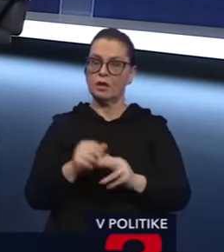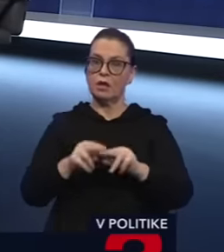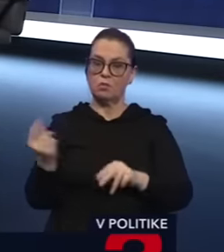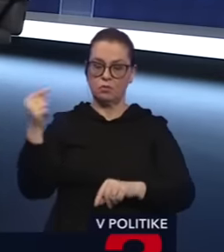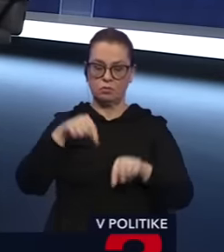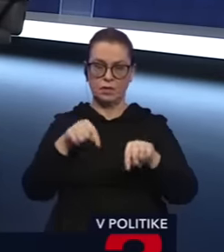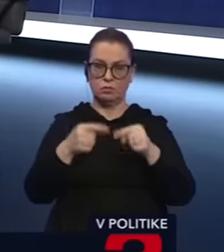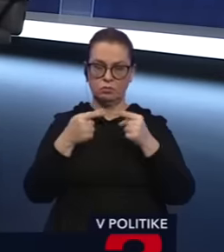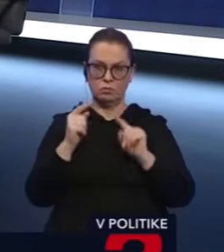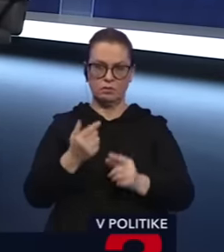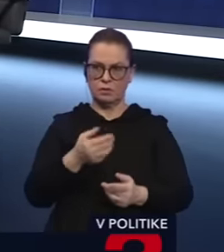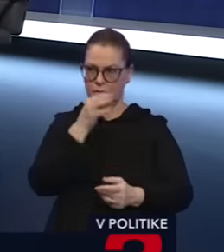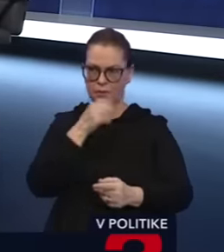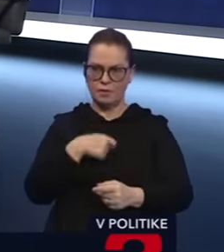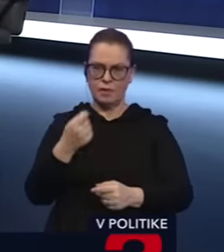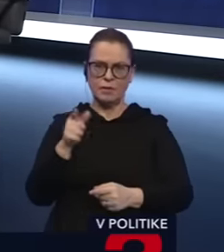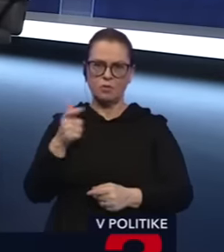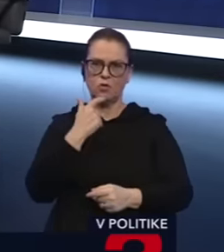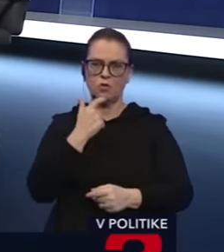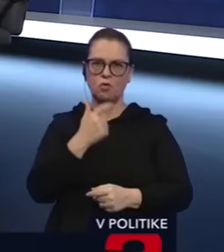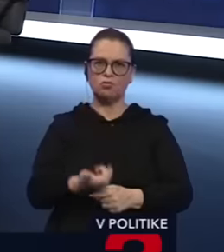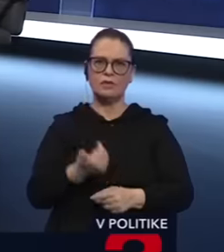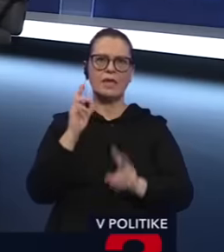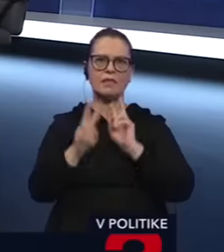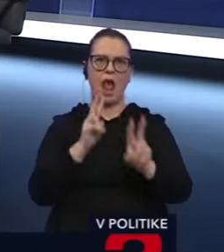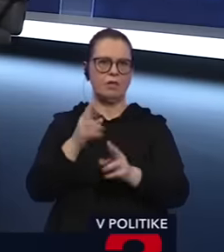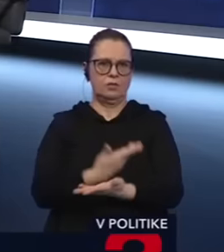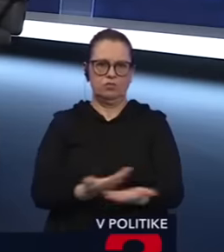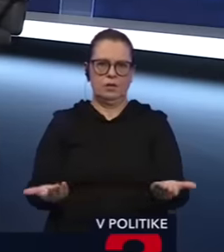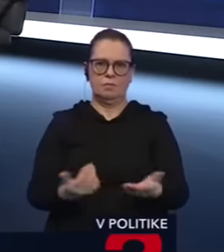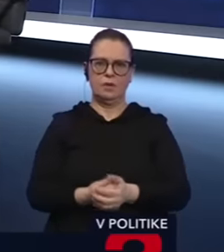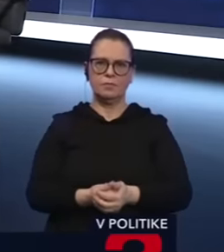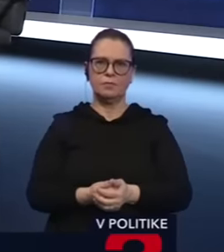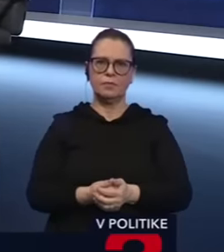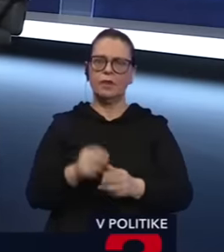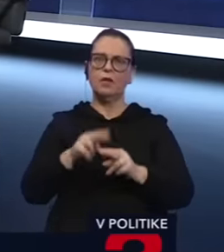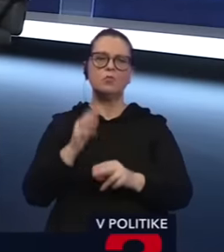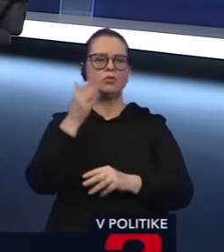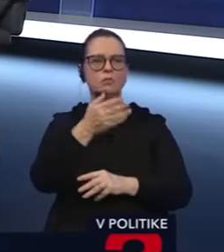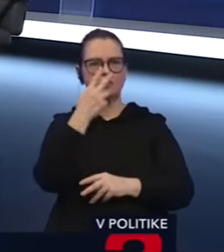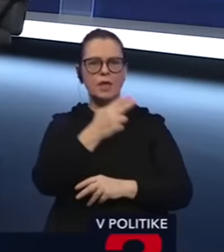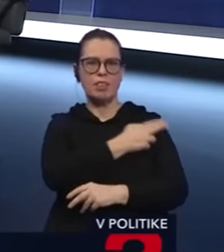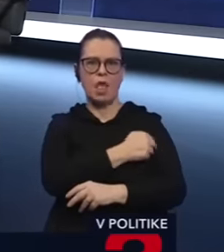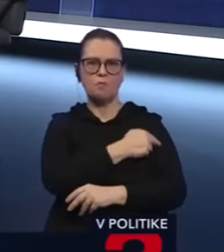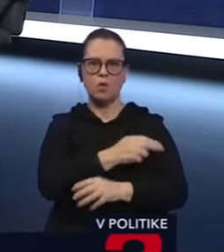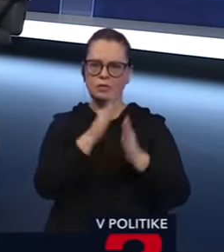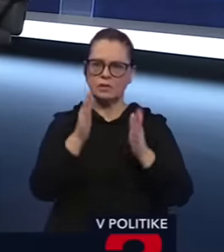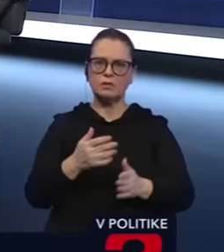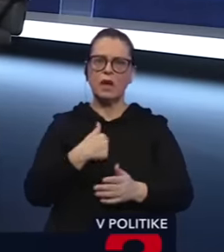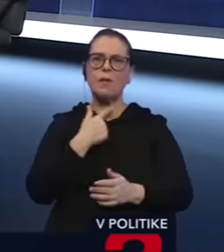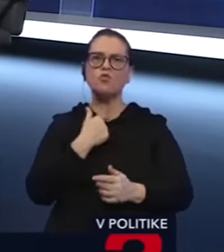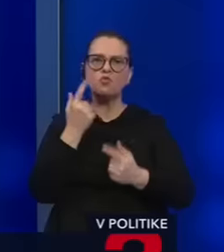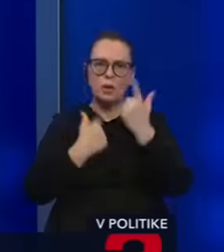Slovensku a zistí, že sa nevie dostaneť do Košic po jednej súvislej diálnici. Potom ide pozrieť sa do nemocnic, ako to tam vyzerá a jemu normálne